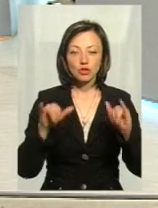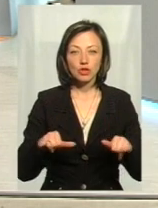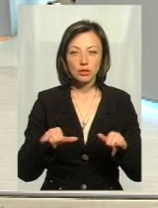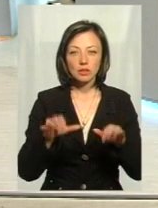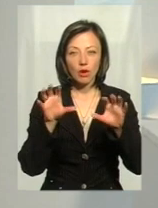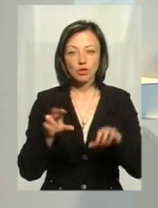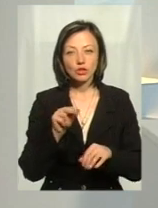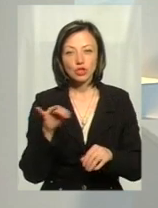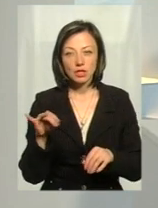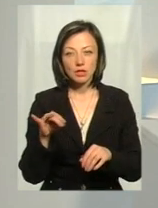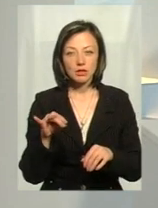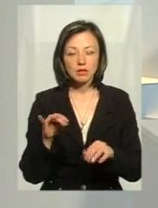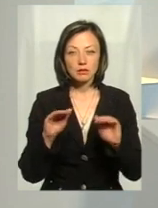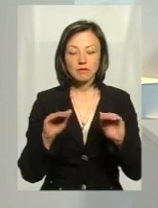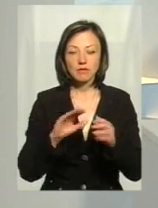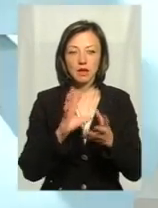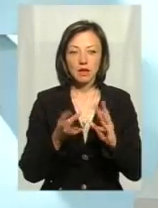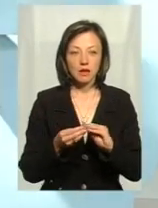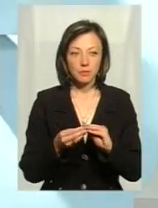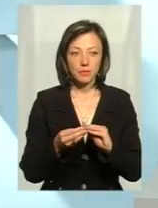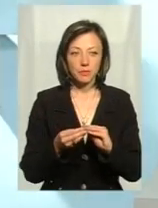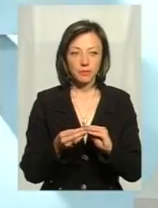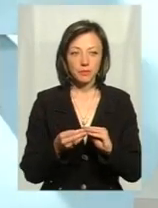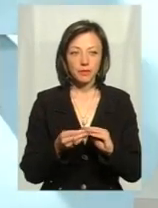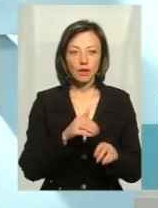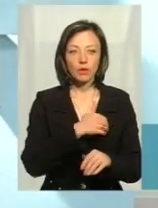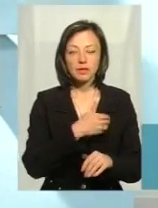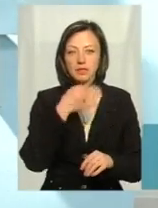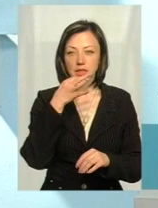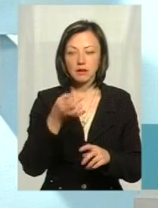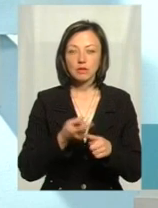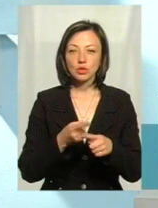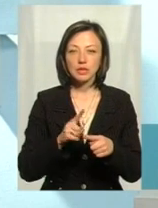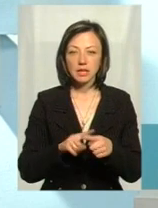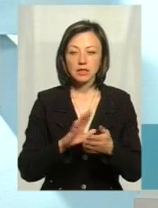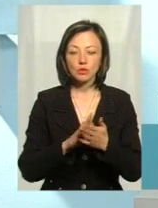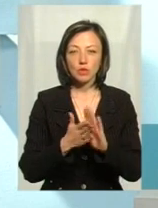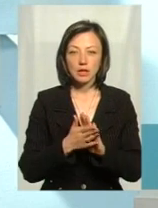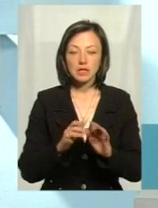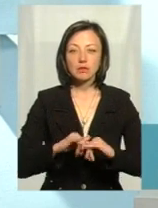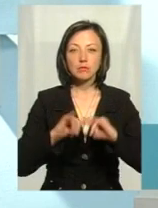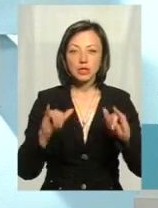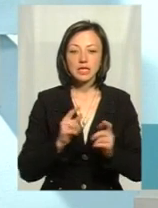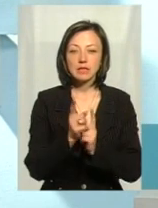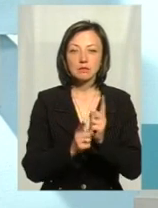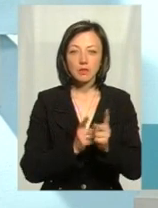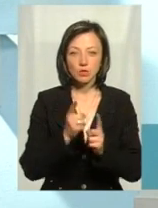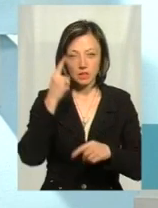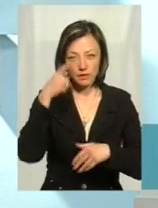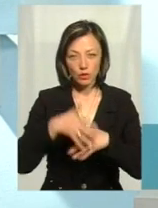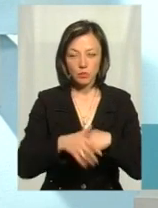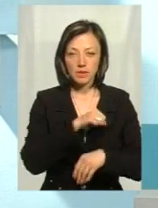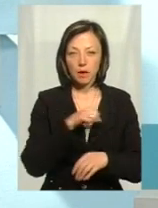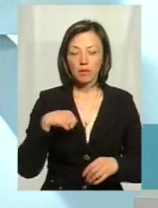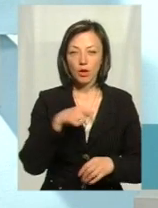легальних? Чи відстежували лише тенденцію? Взагалі, я хотів би відзначити, що ця тенденція збільшується, змінюється свідомість самих